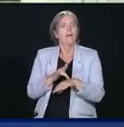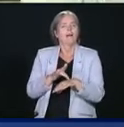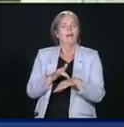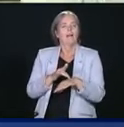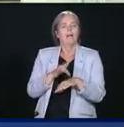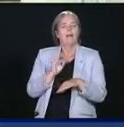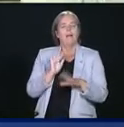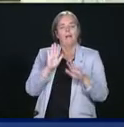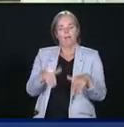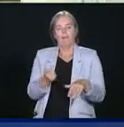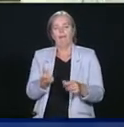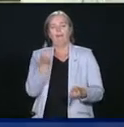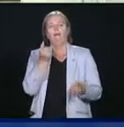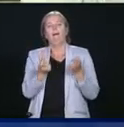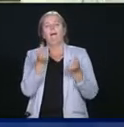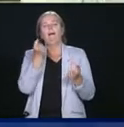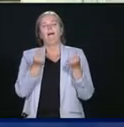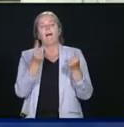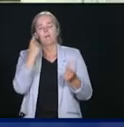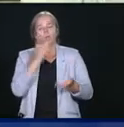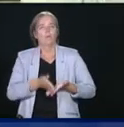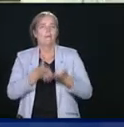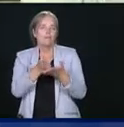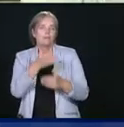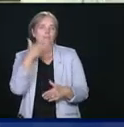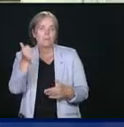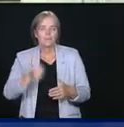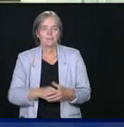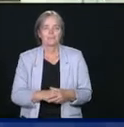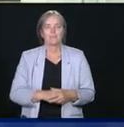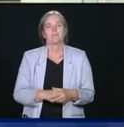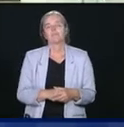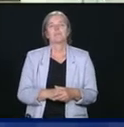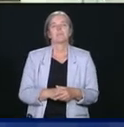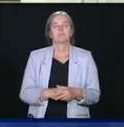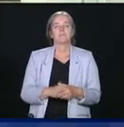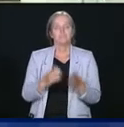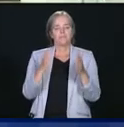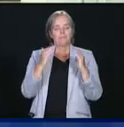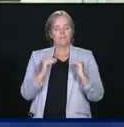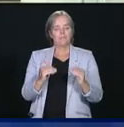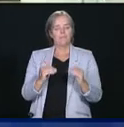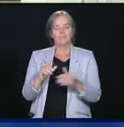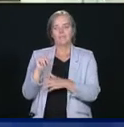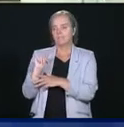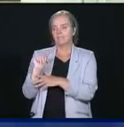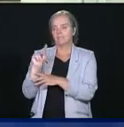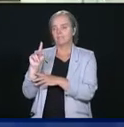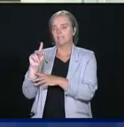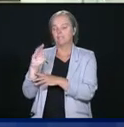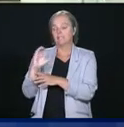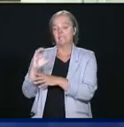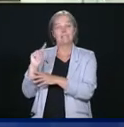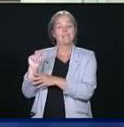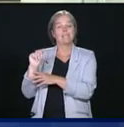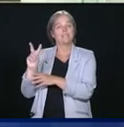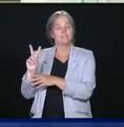comprendre et surtout pour pouvoir mieux aider. Kevin Gallagher, CTV National News, Prime Minister. avez